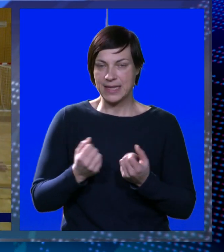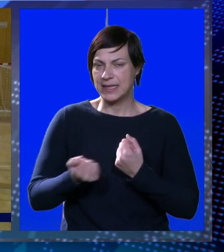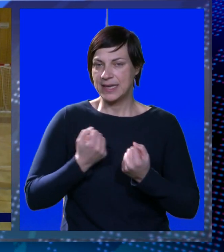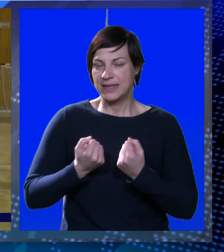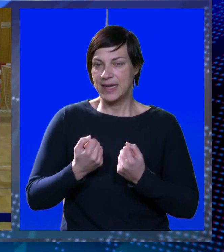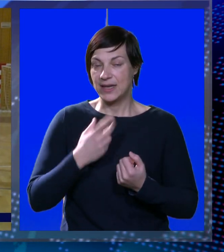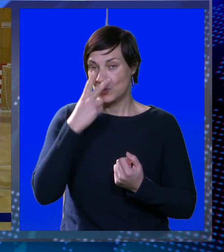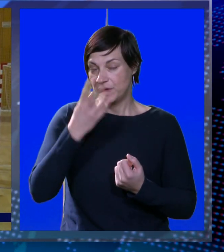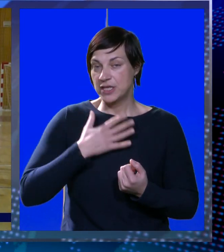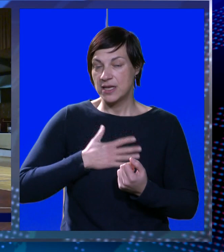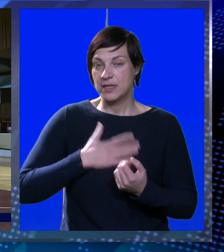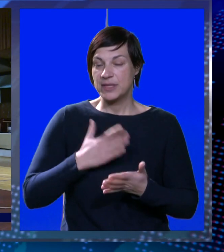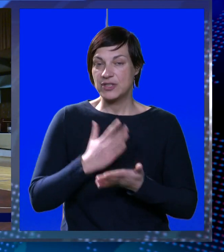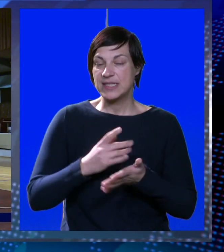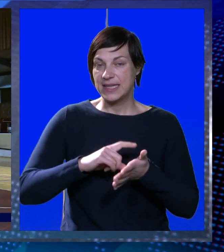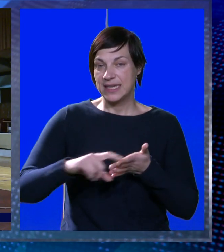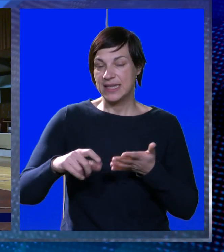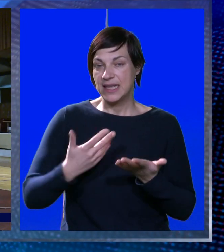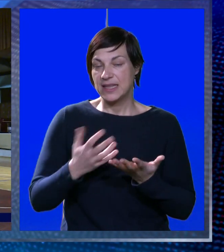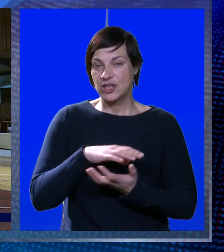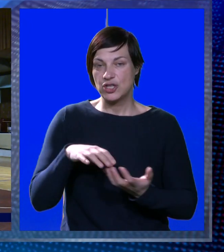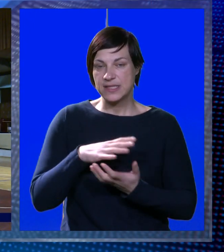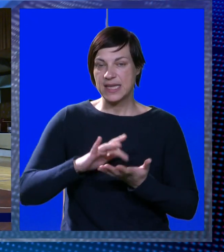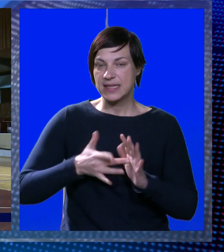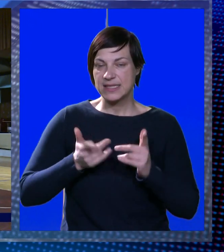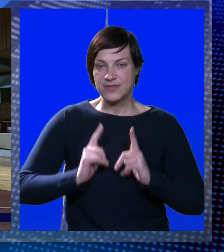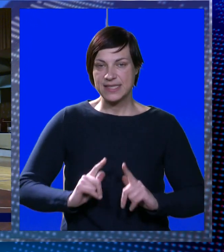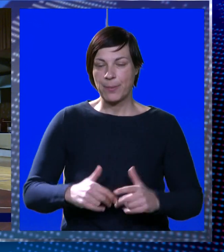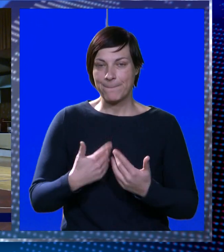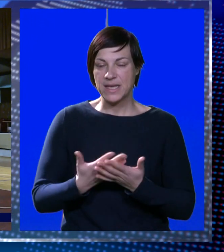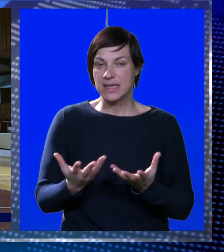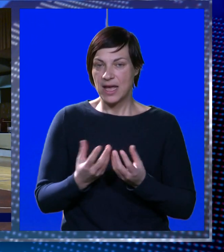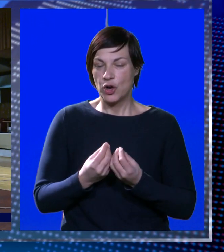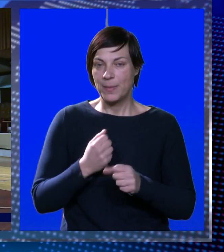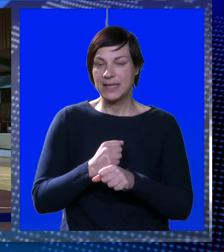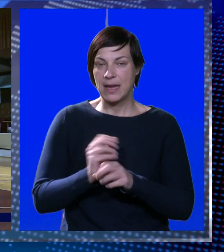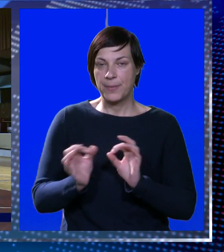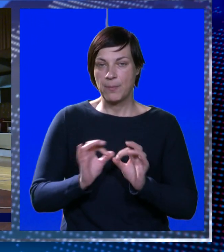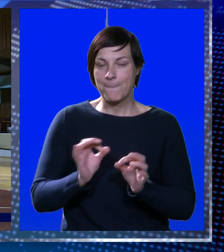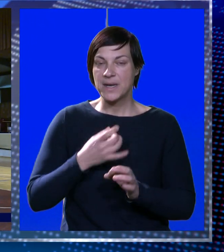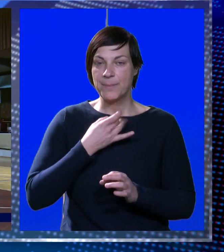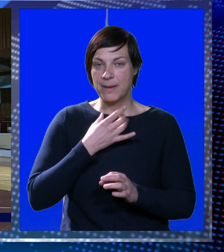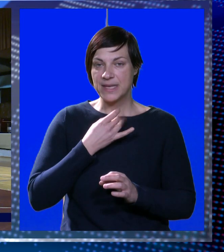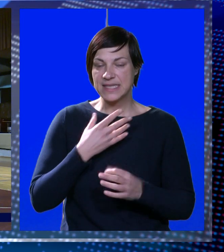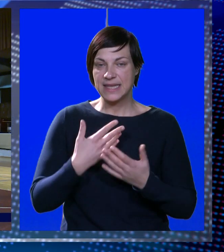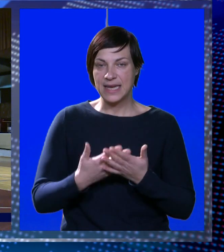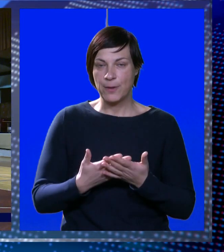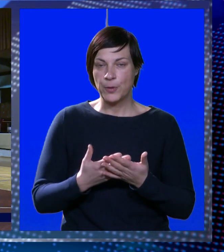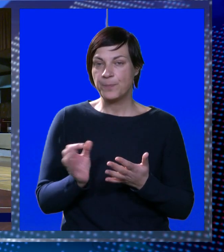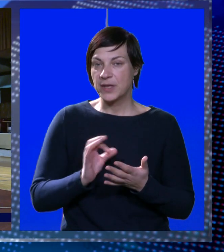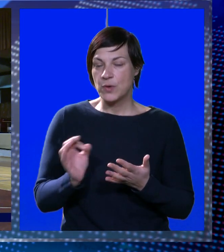treningu, ali vidit ćemo nadam se da će to do sredine tjedna, do srijede se sve smiri, da kompletno napravimo pripremu za Dinamo i da